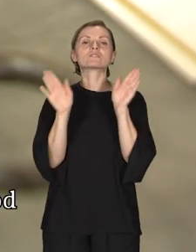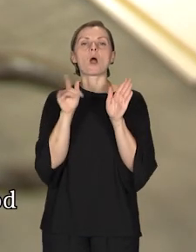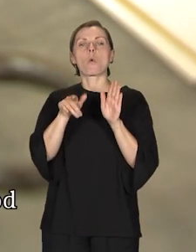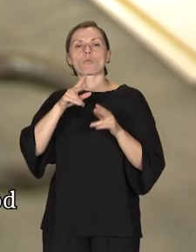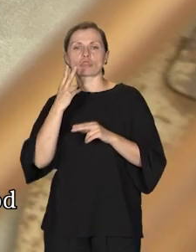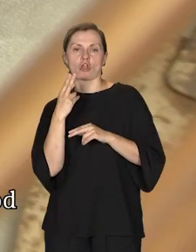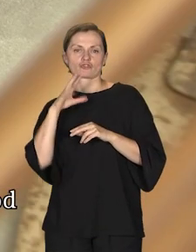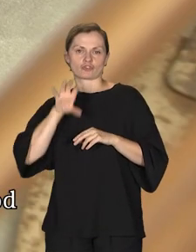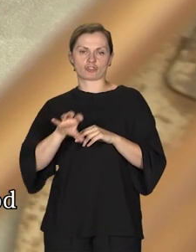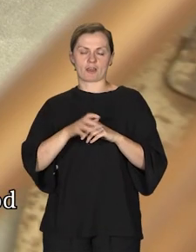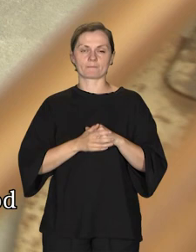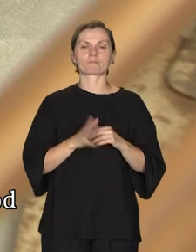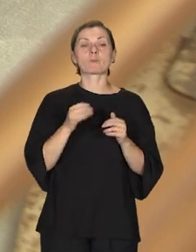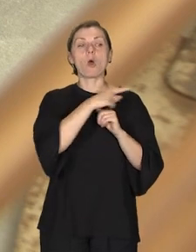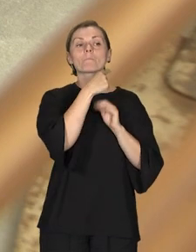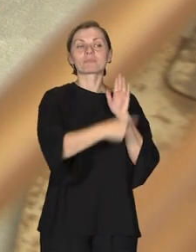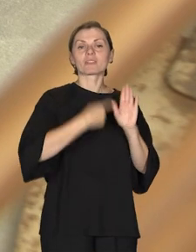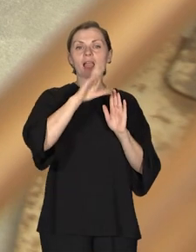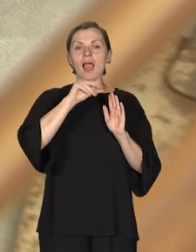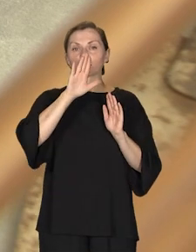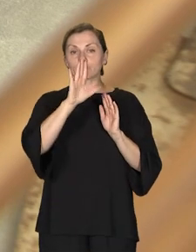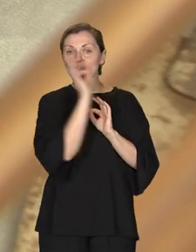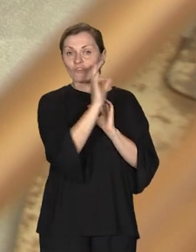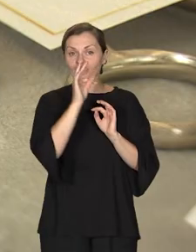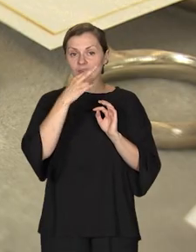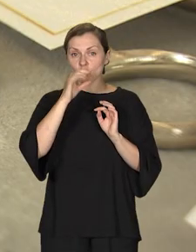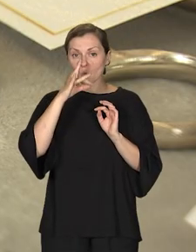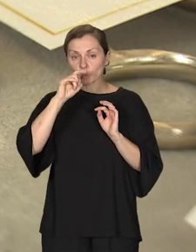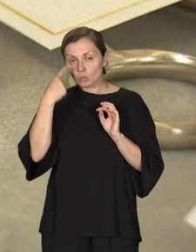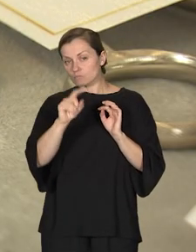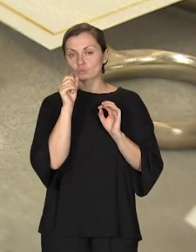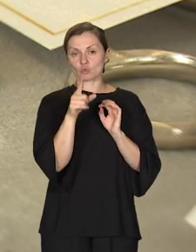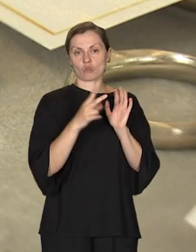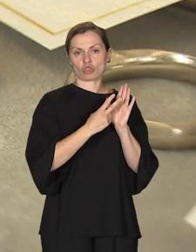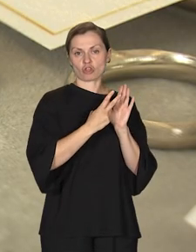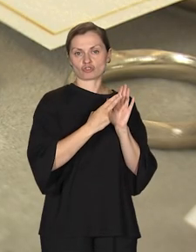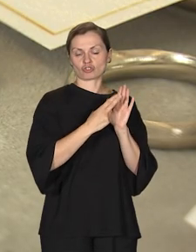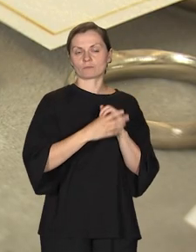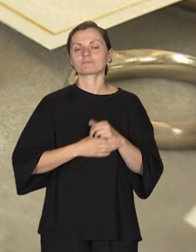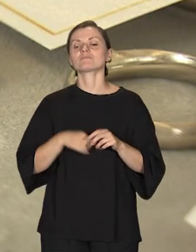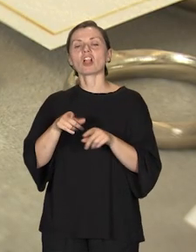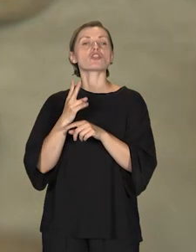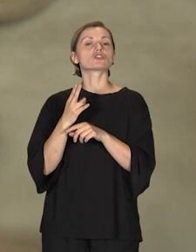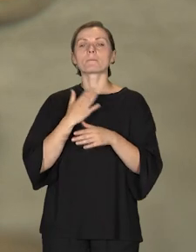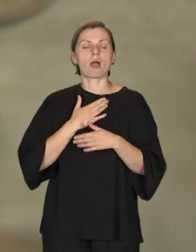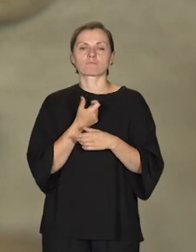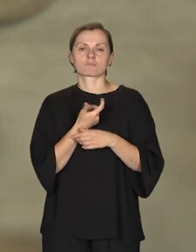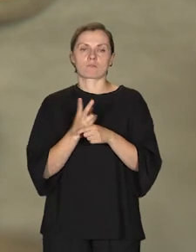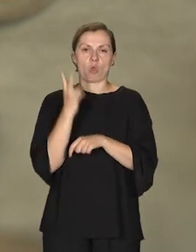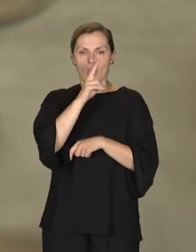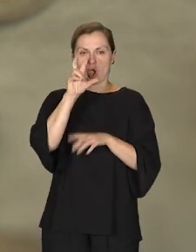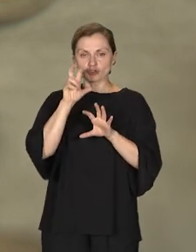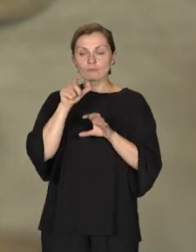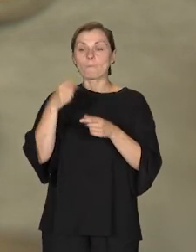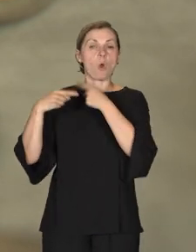dlatego, że w Tarnogrodzkim Herbie jest gryf trzymający w swoich szponach nożyce. Tych nożyc mamy ponad 800, pochodzą z